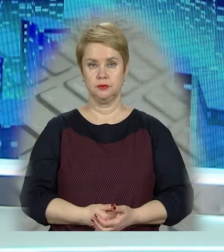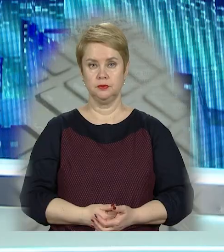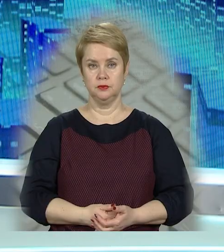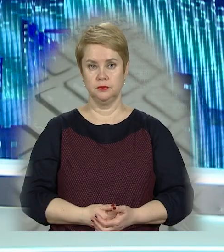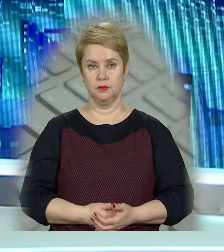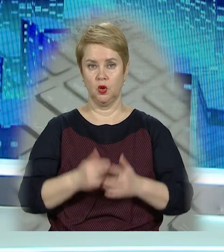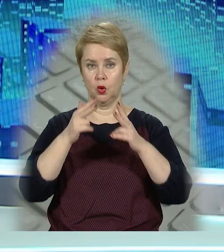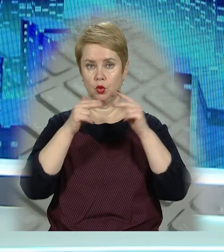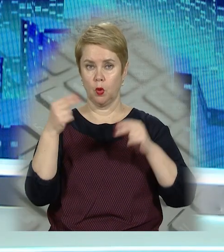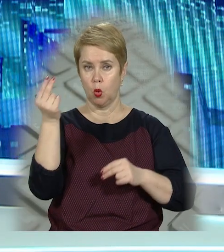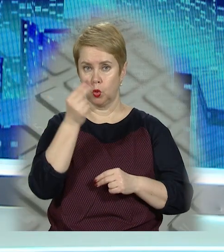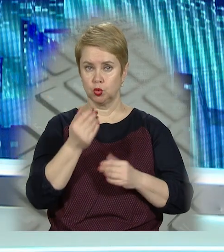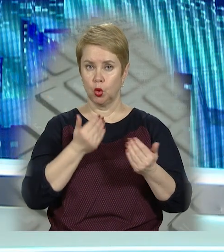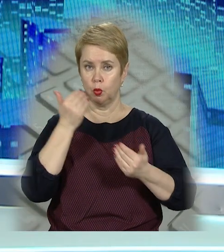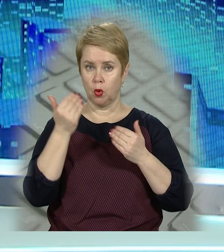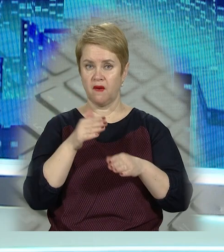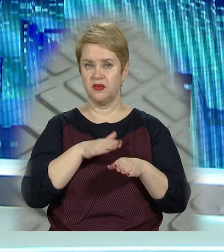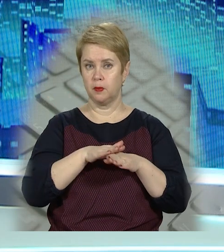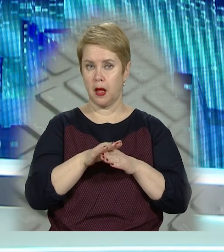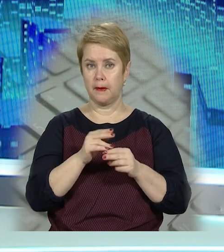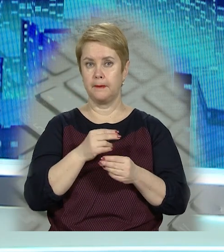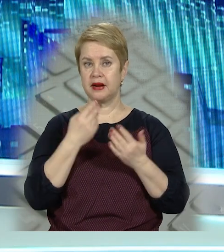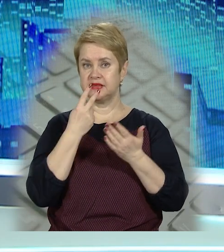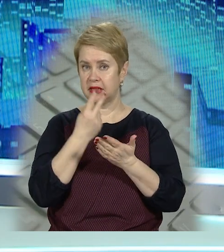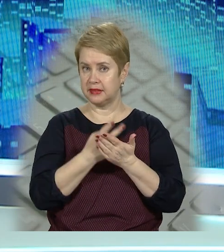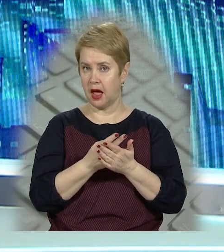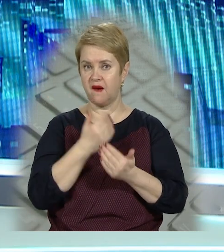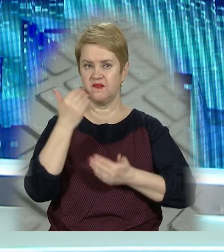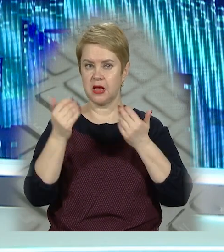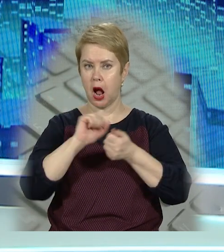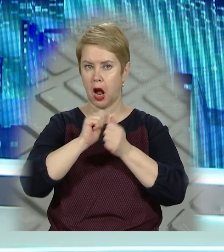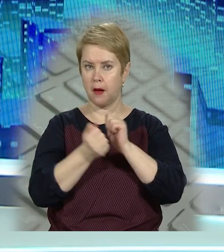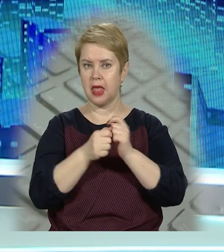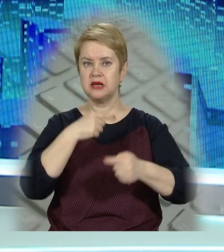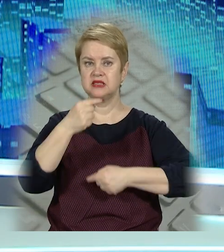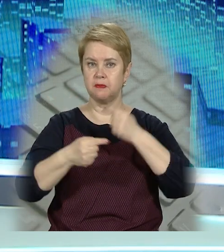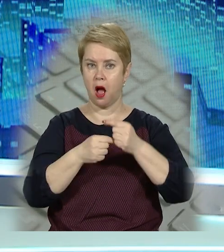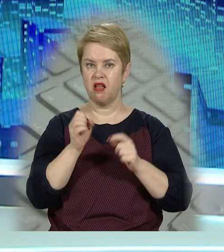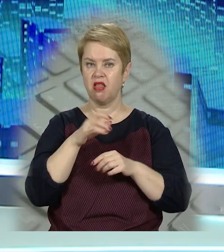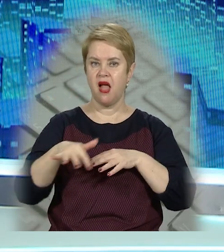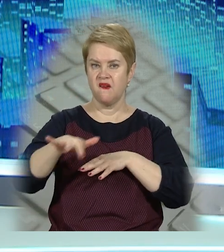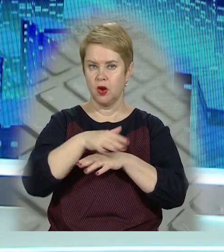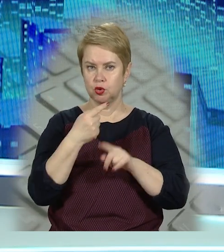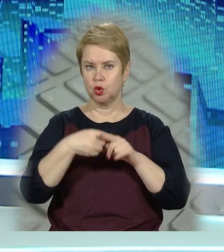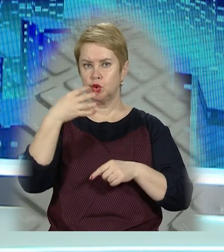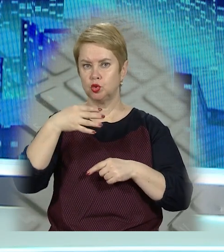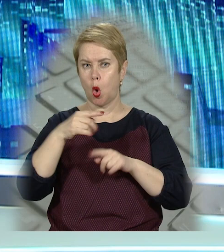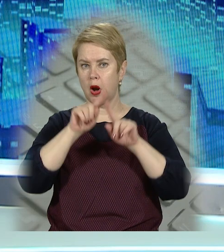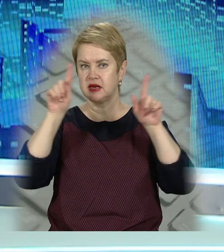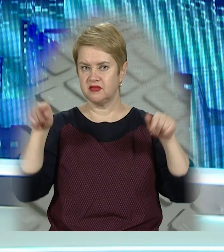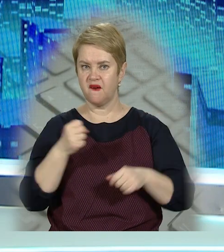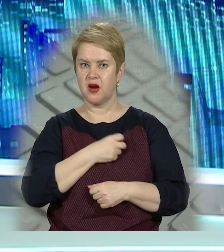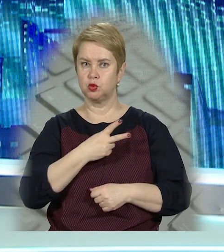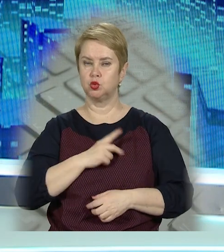У Дніпровському художньому музеї відбулася презентація виставки «Кам'яна спадщина в Європі». Це 40 світлин